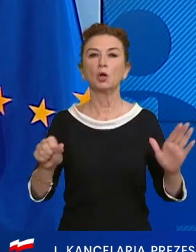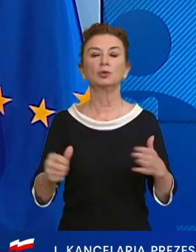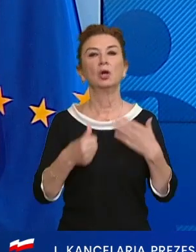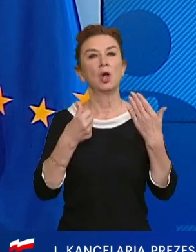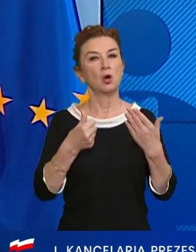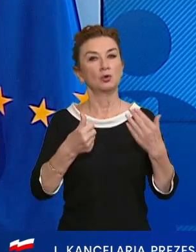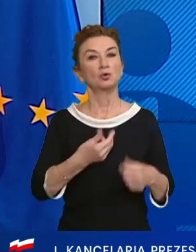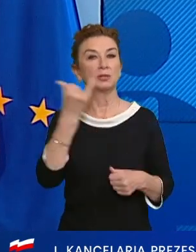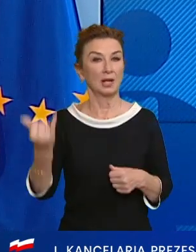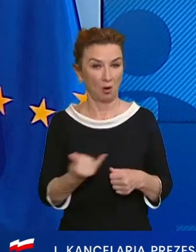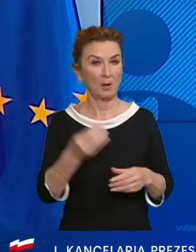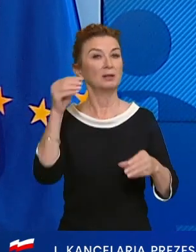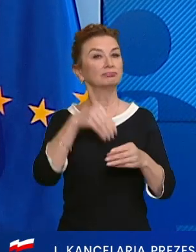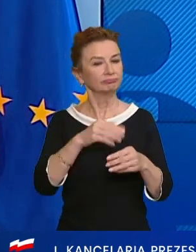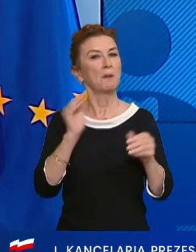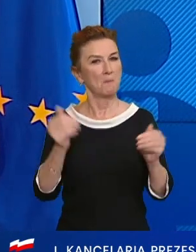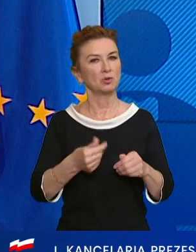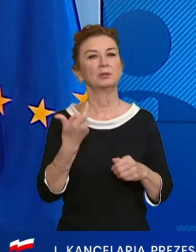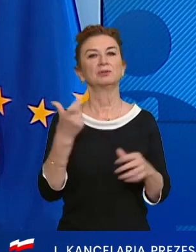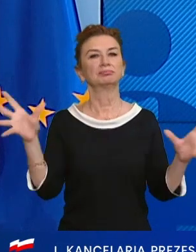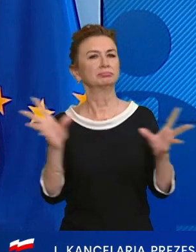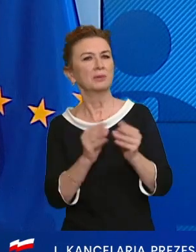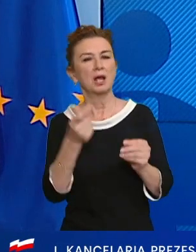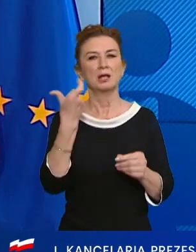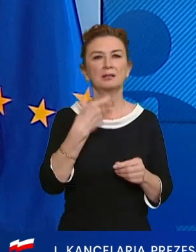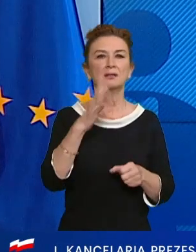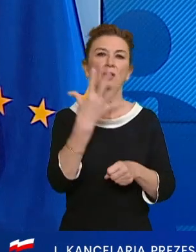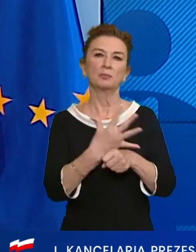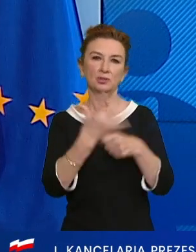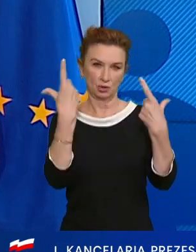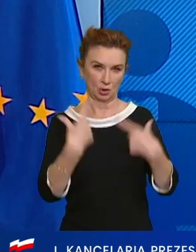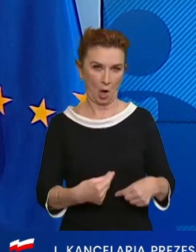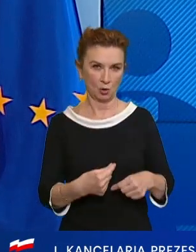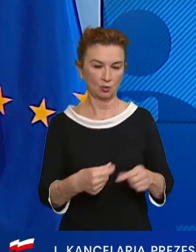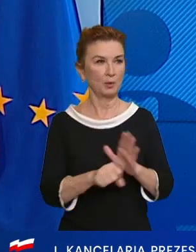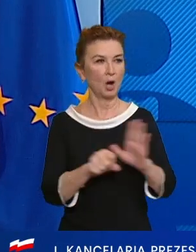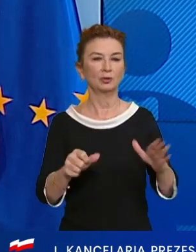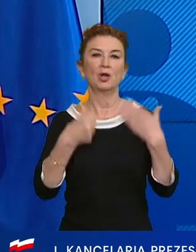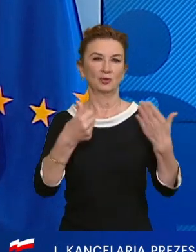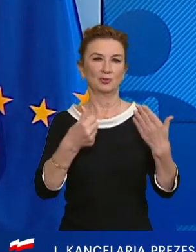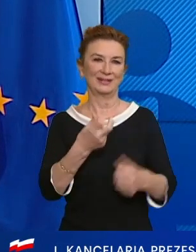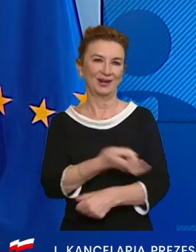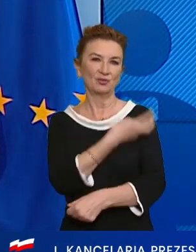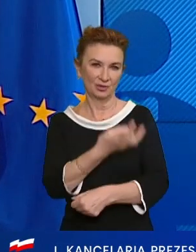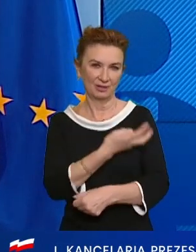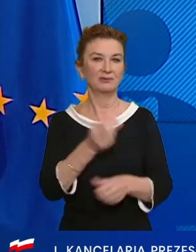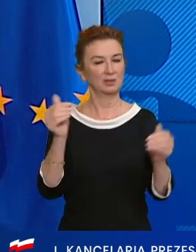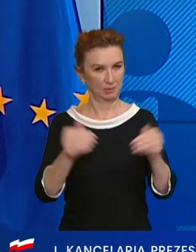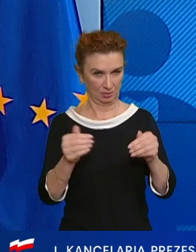osób, czyli znowu ta sama liczba od 6 czerwca będzie